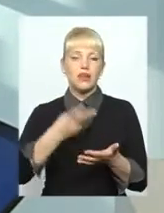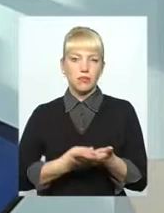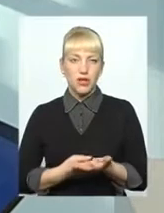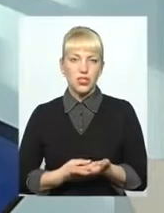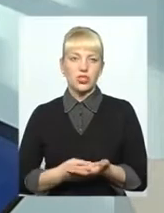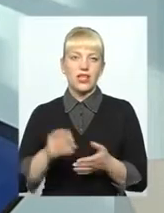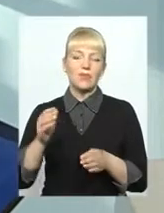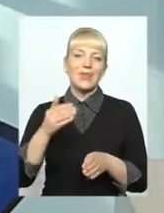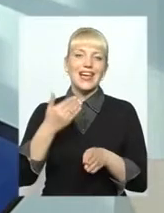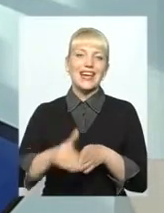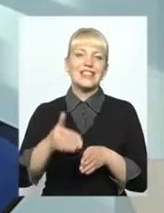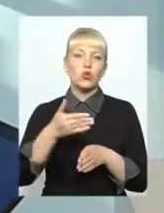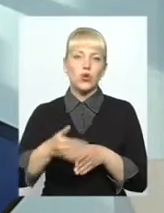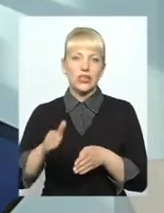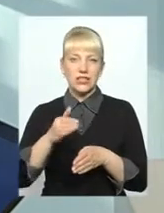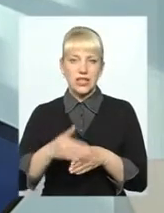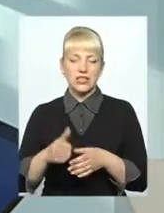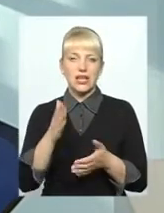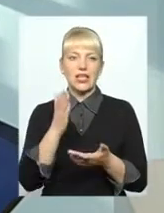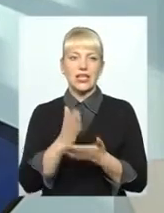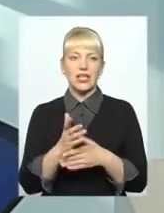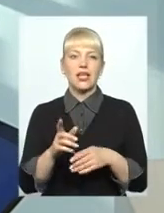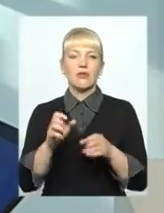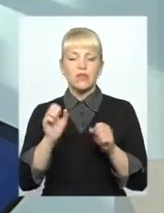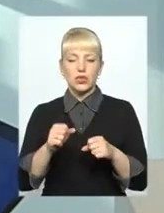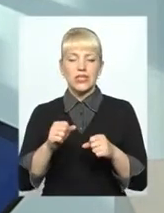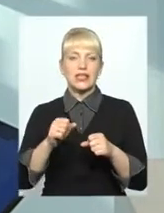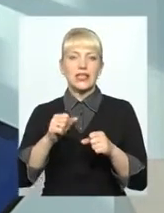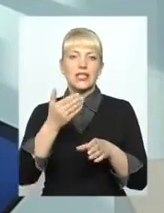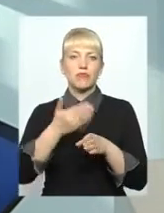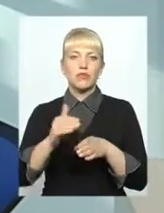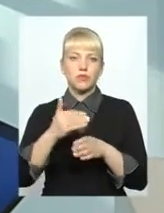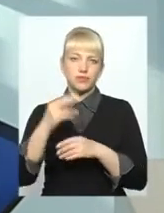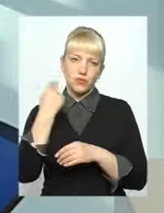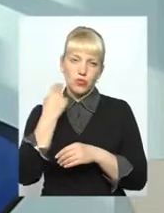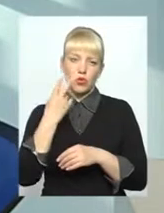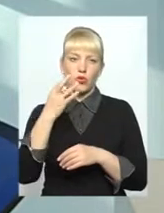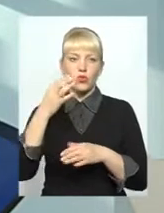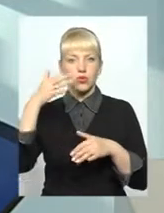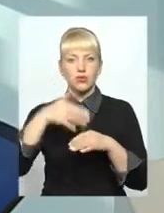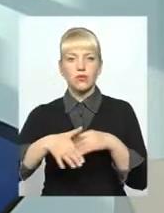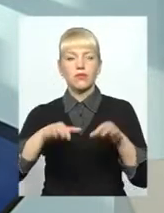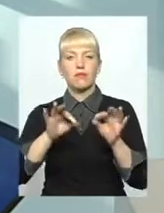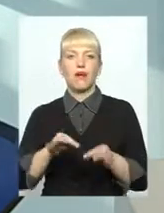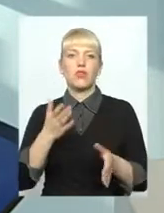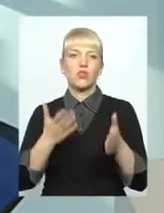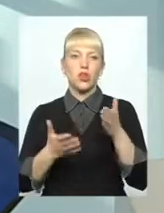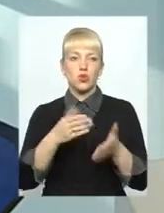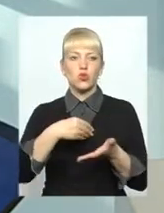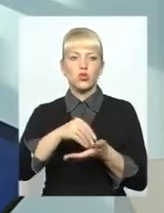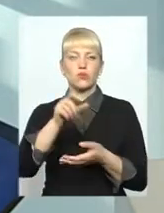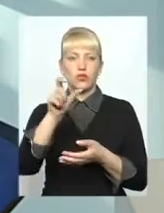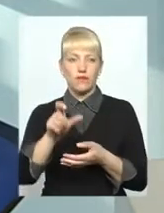Передбачена реструктуризація, тобто є можливість реструктуризувати заборгованість. Але, зрозумієте, правильно, якщо споживач